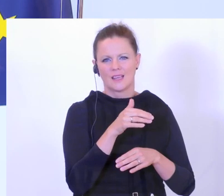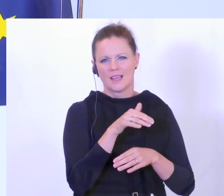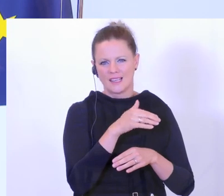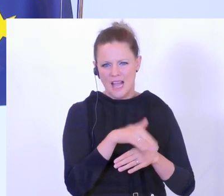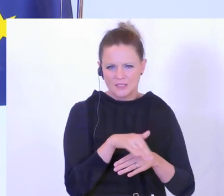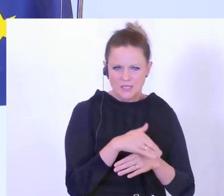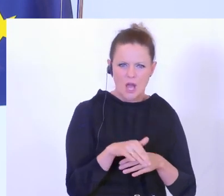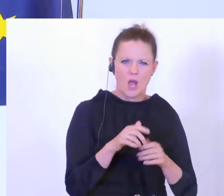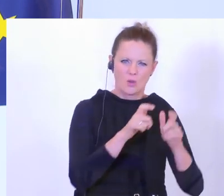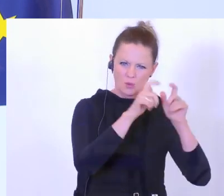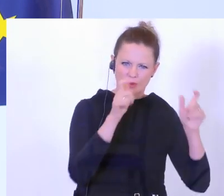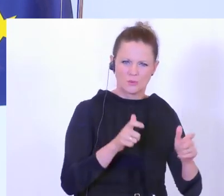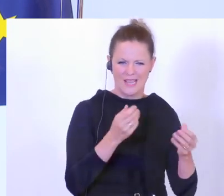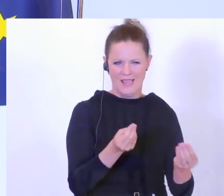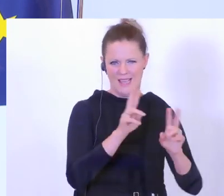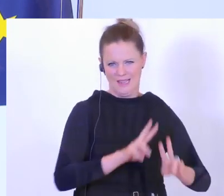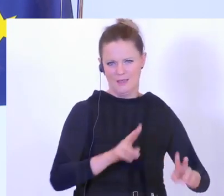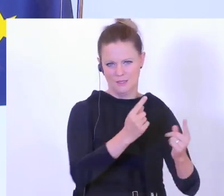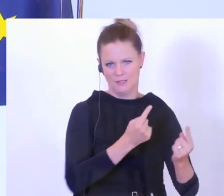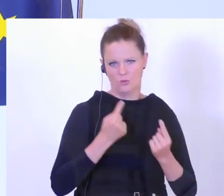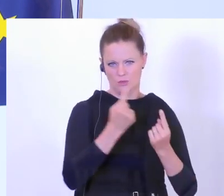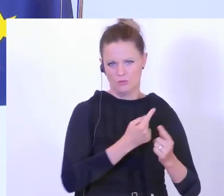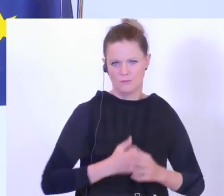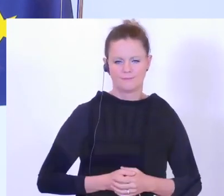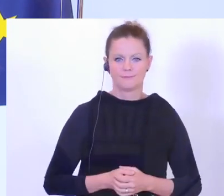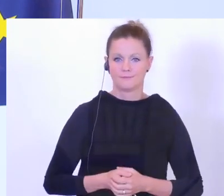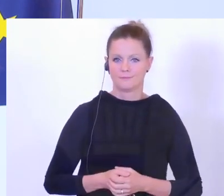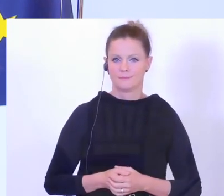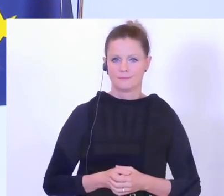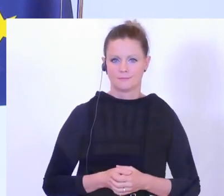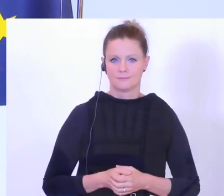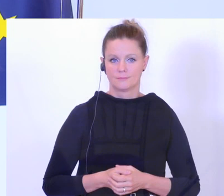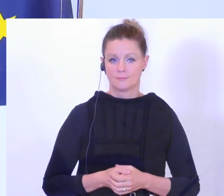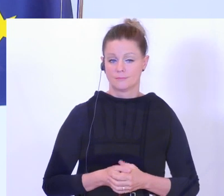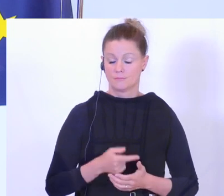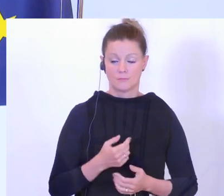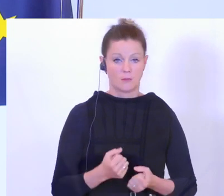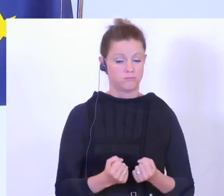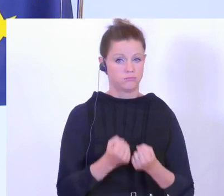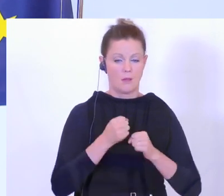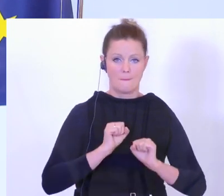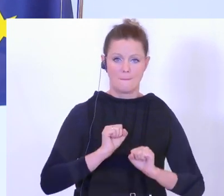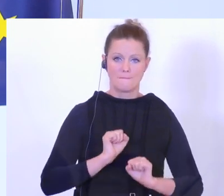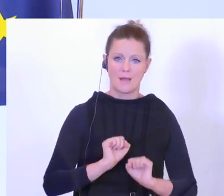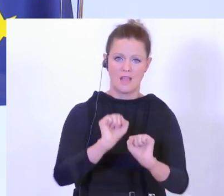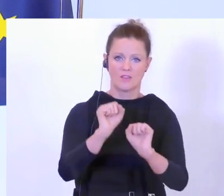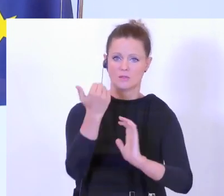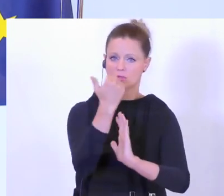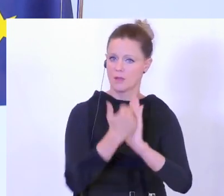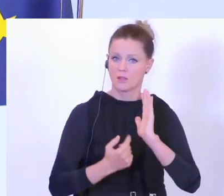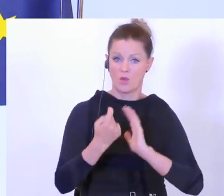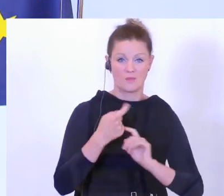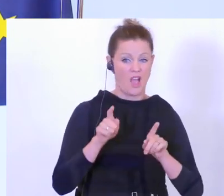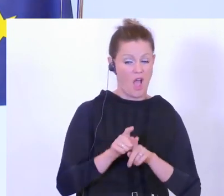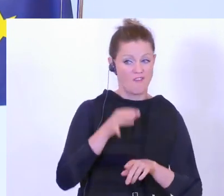dergleichen. Hier fahren wir große Präventionsprogramme, auch zum Schutz der